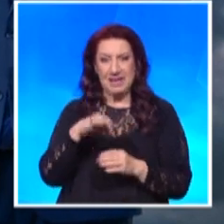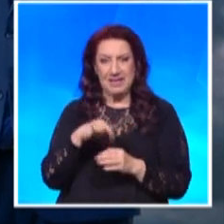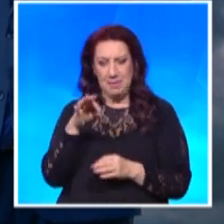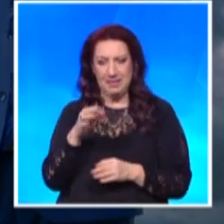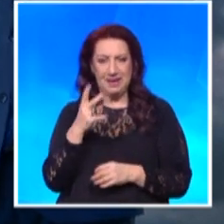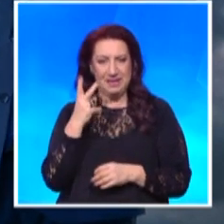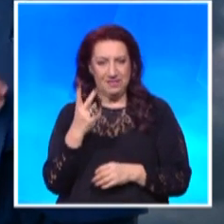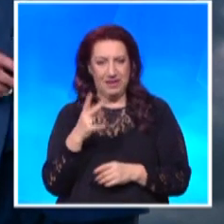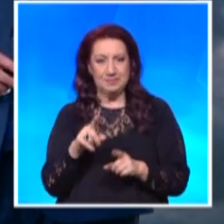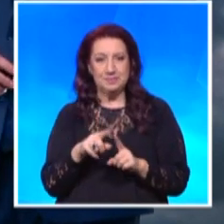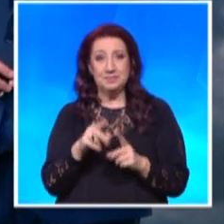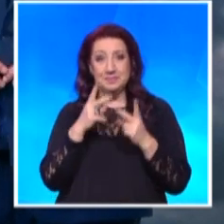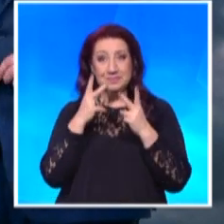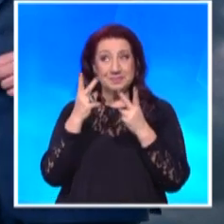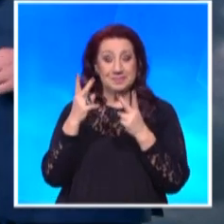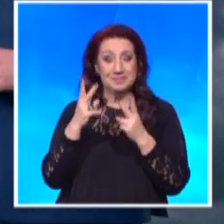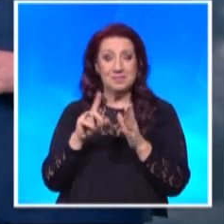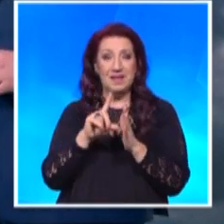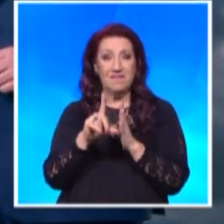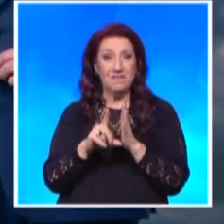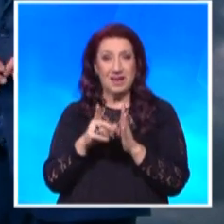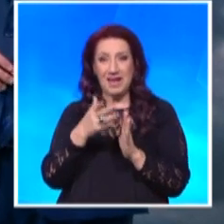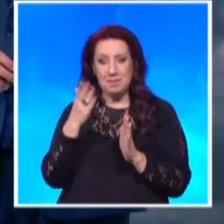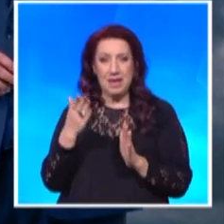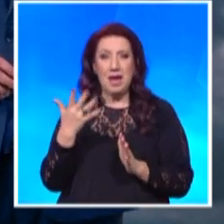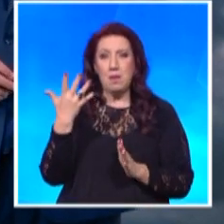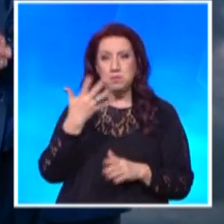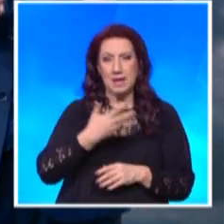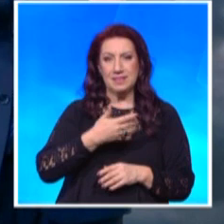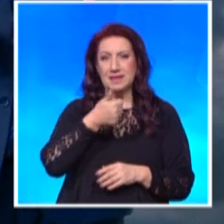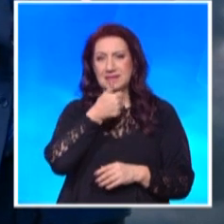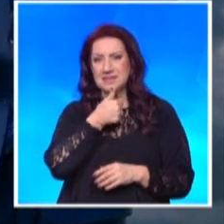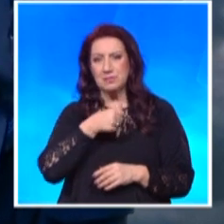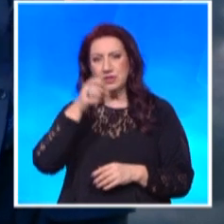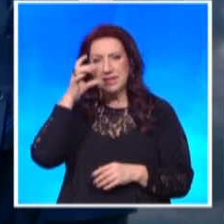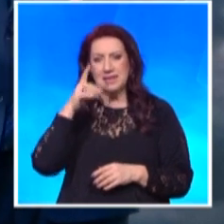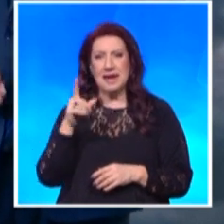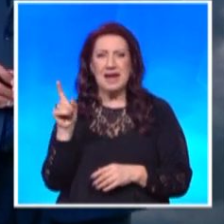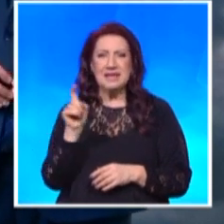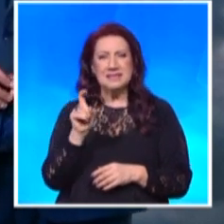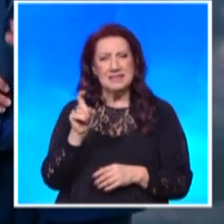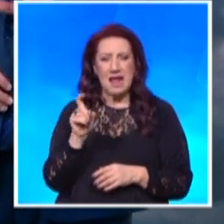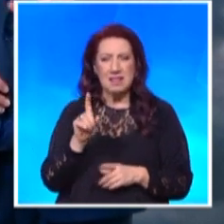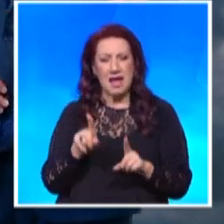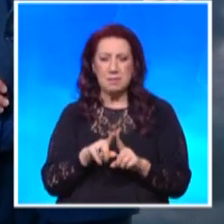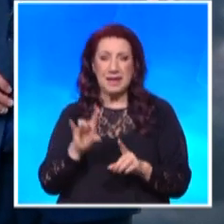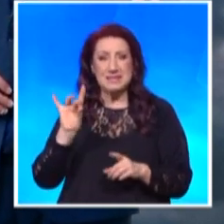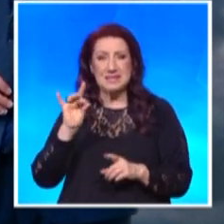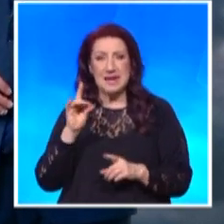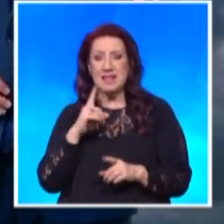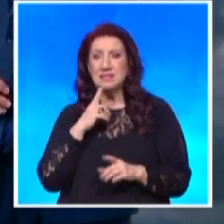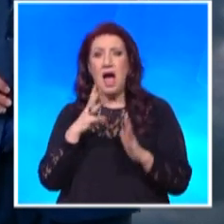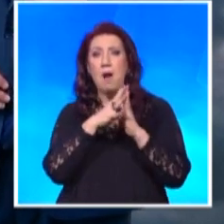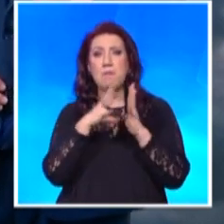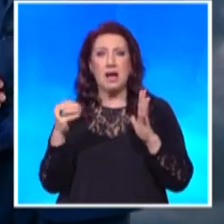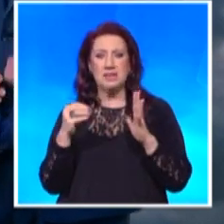Поглед и към космическото време. В петък, събота и неделя прогнозата е за слаба до средна геомагнитна буря, но няма поводи